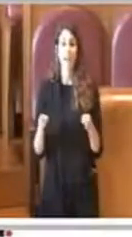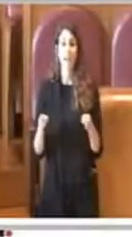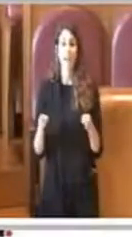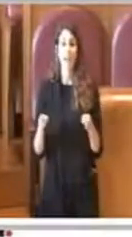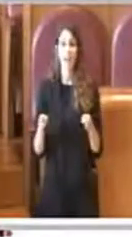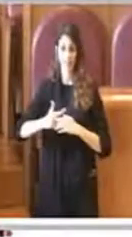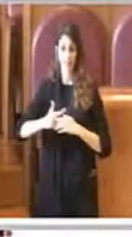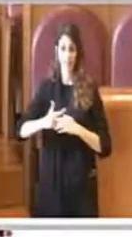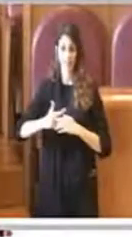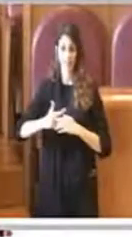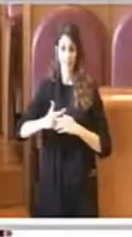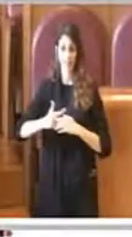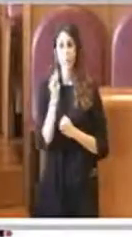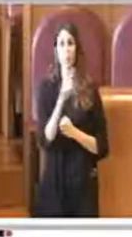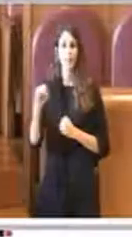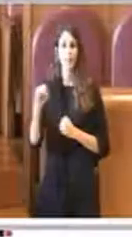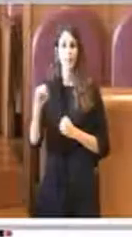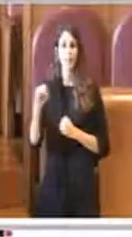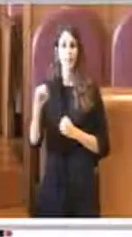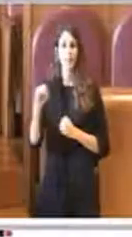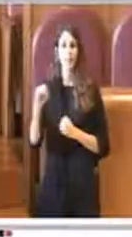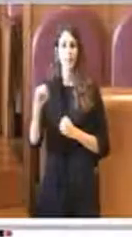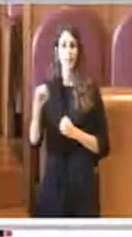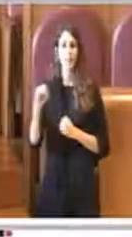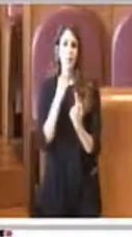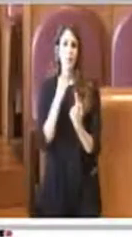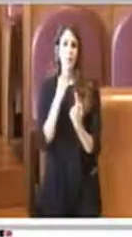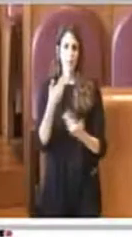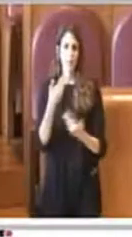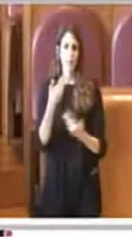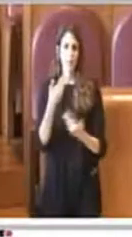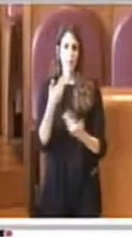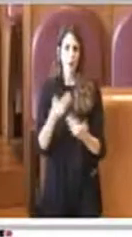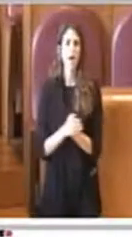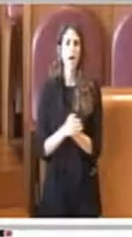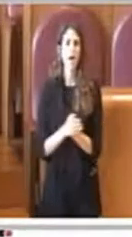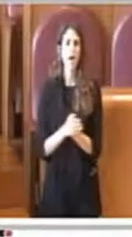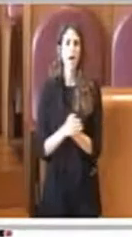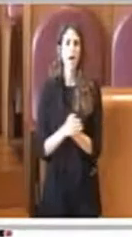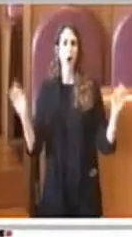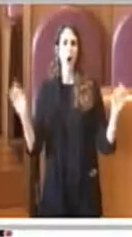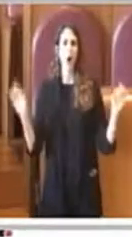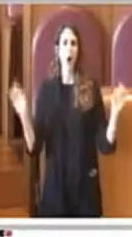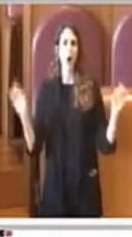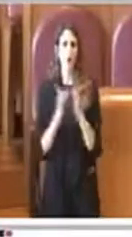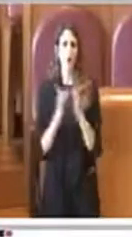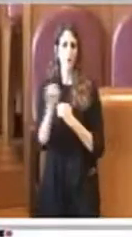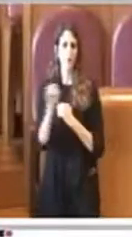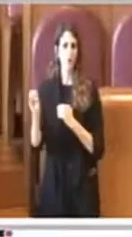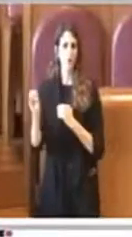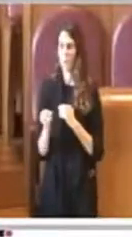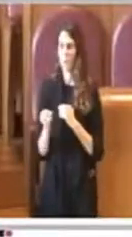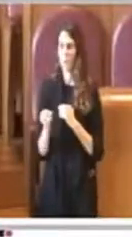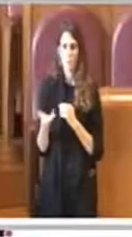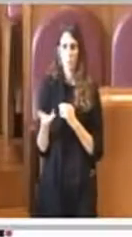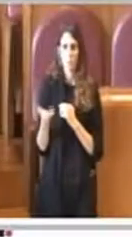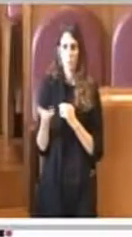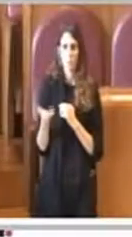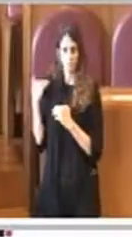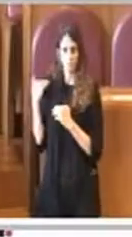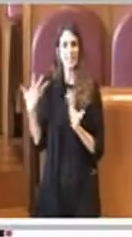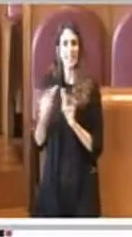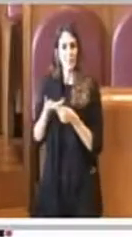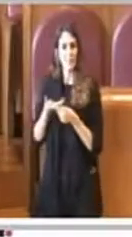situazione che comunque sta migliorando. Io ho avuto l'opportunità di visitarlo qualche giorno fa con la mia famiglia